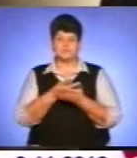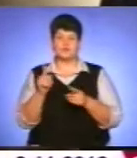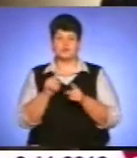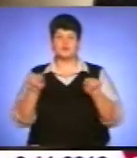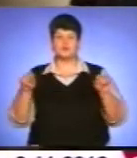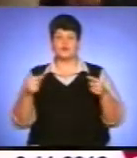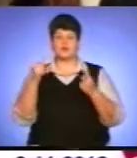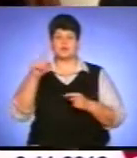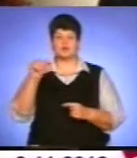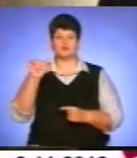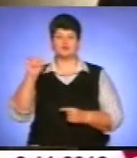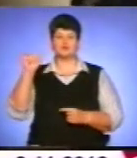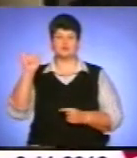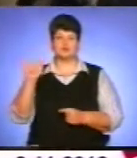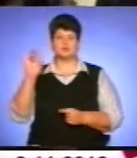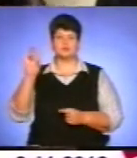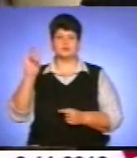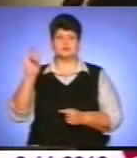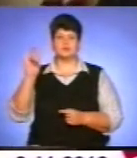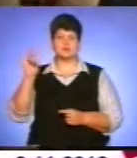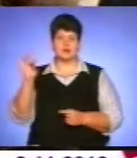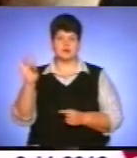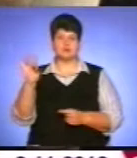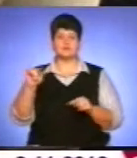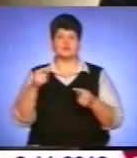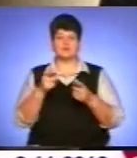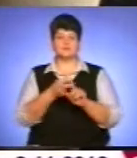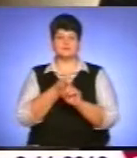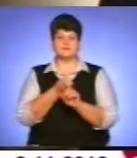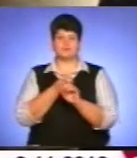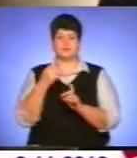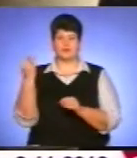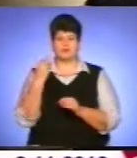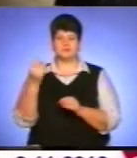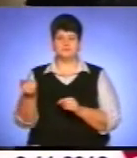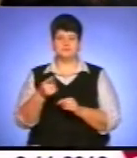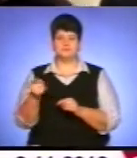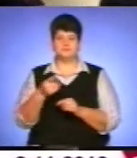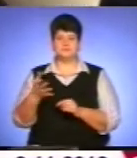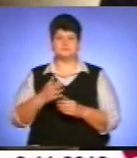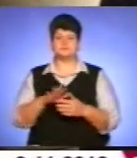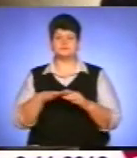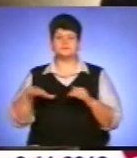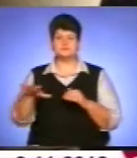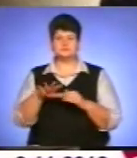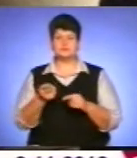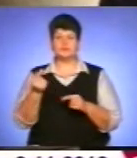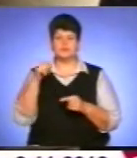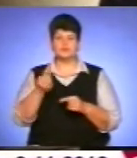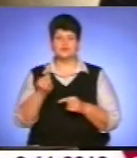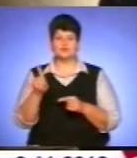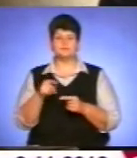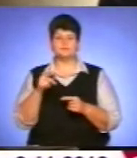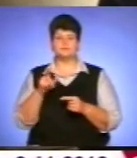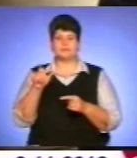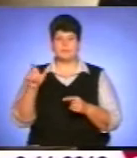ЗУНР, це воно також зв'язано і історією ЗУНР, і історією Тернопільського краю. Тому що вихідці із